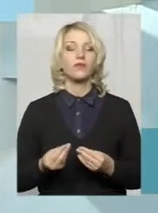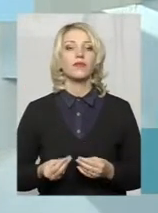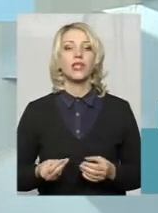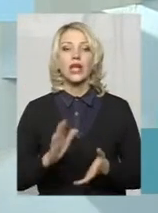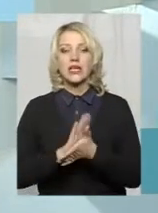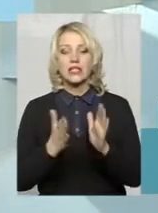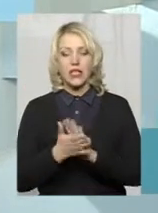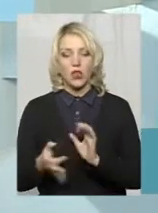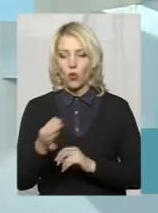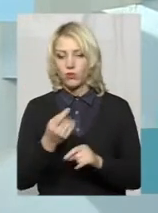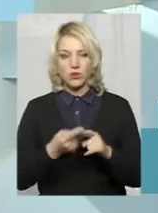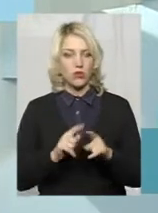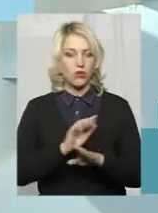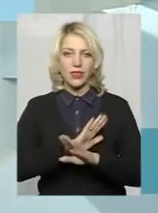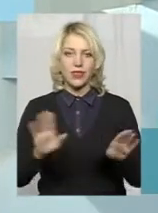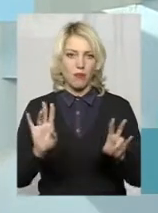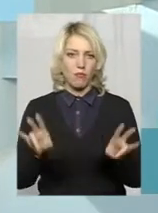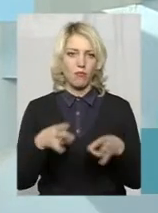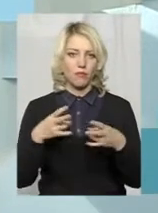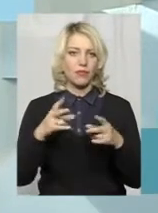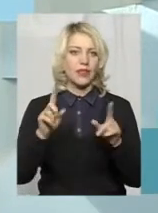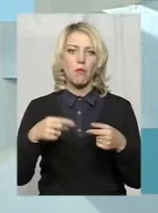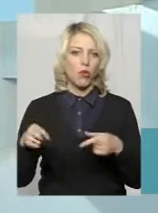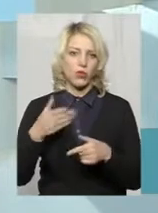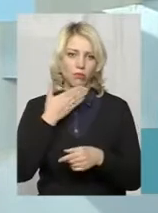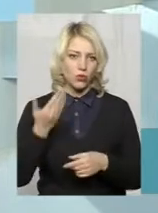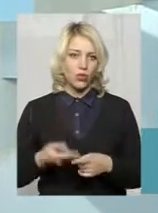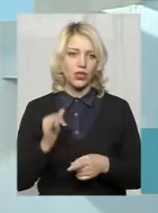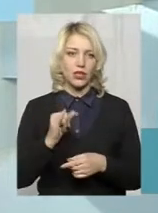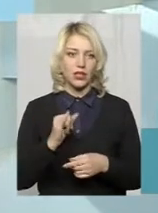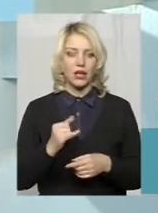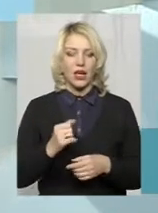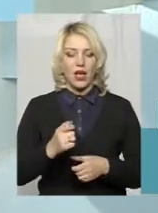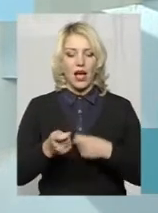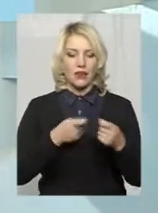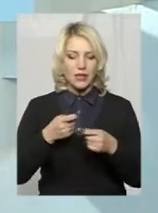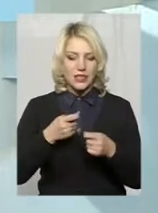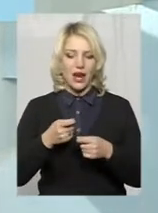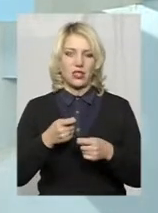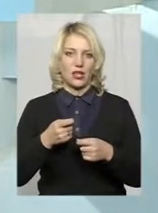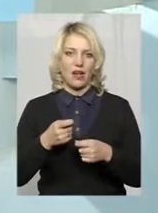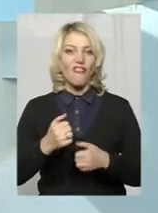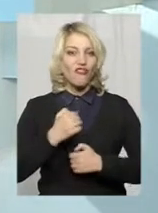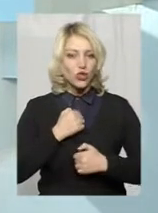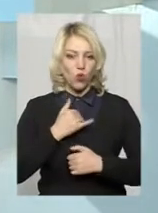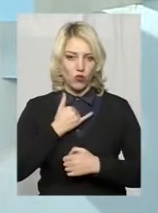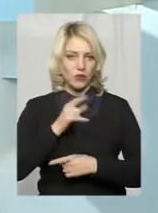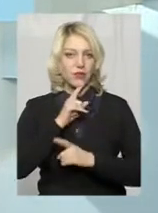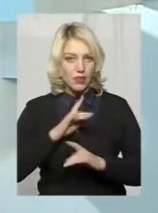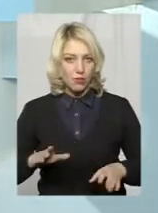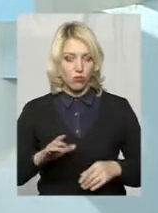області цього не потребує. Ми адміністрацію вводити військову не будемо. Тому, я думаю, що